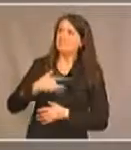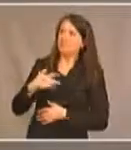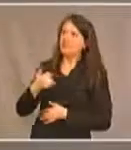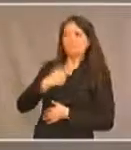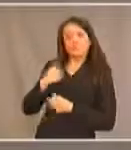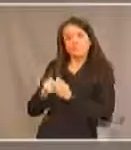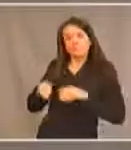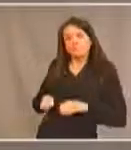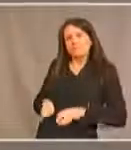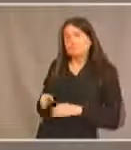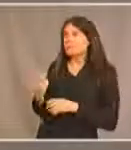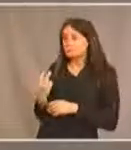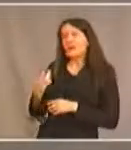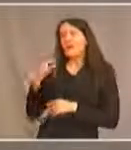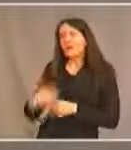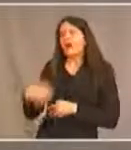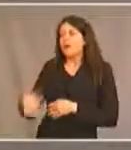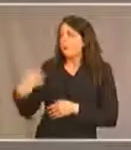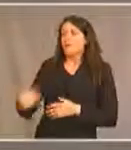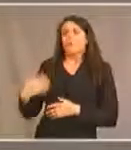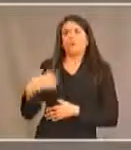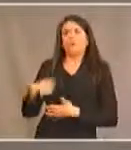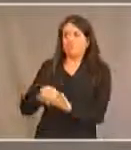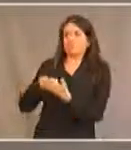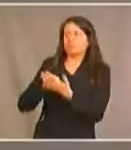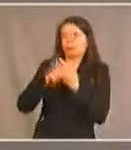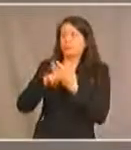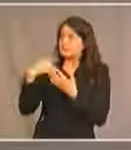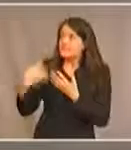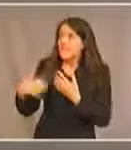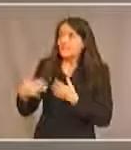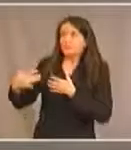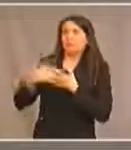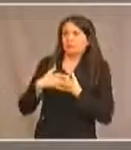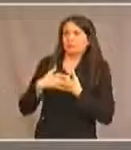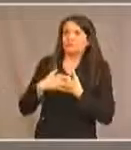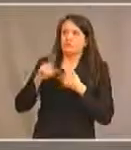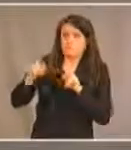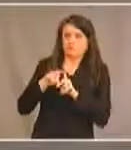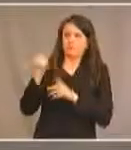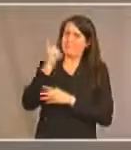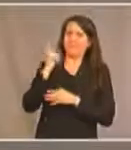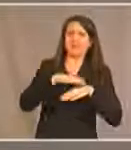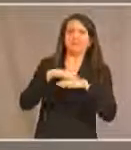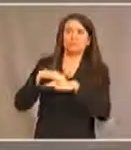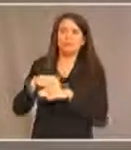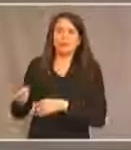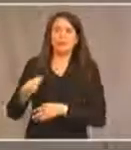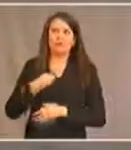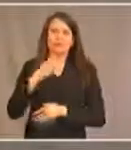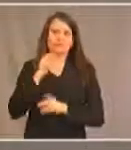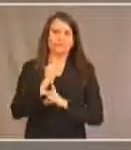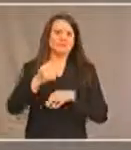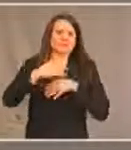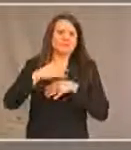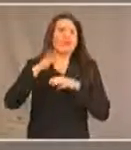de moi-même, cet exemple dès le premier jour de la consultation a cristallisé certains des problèmes qui